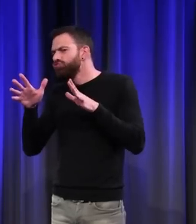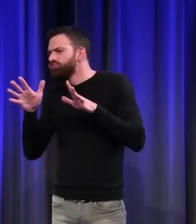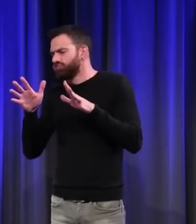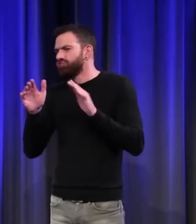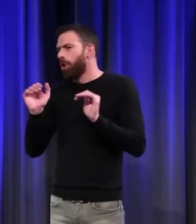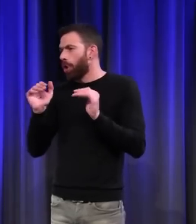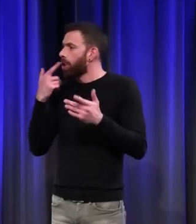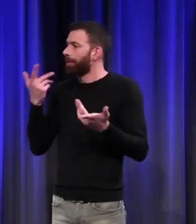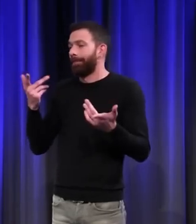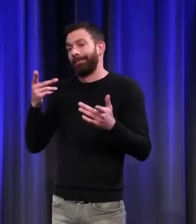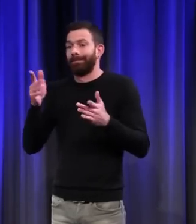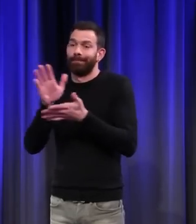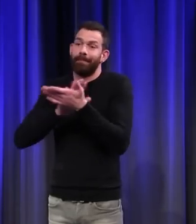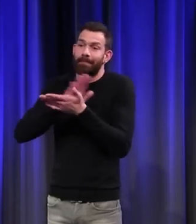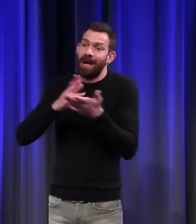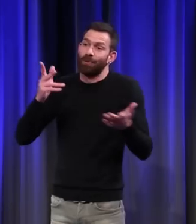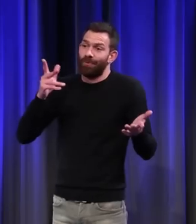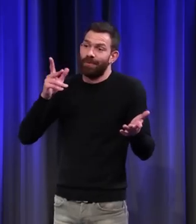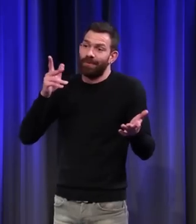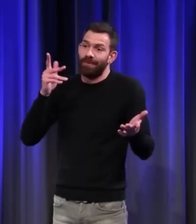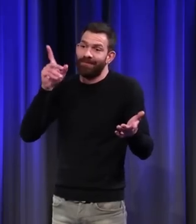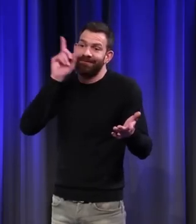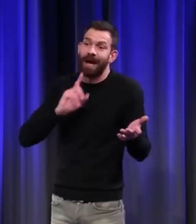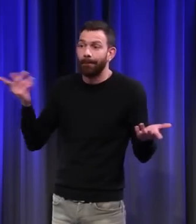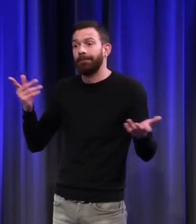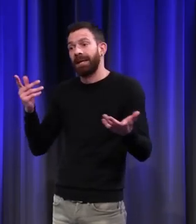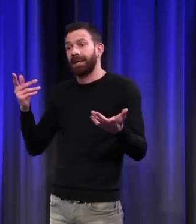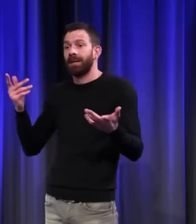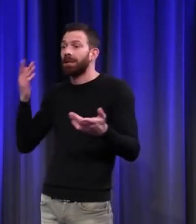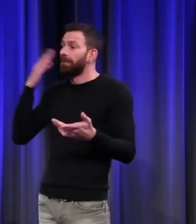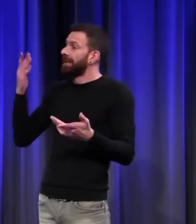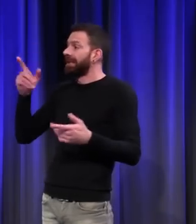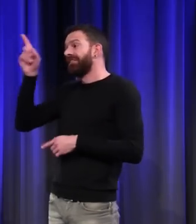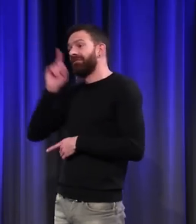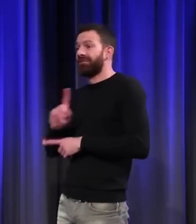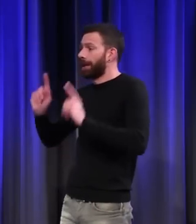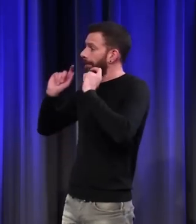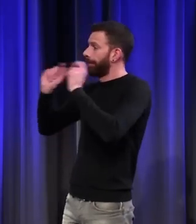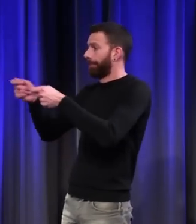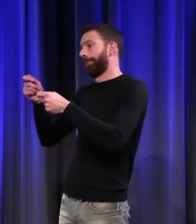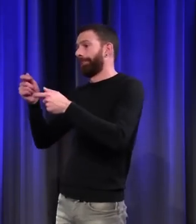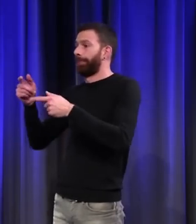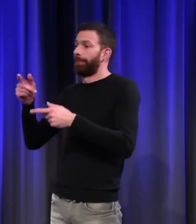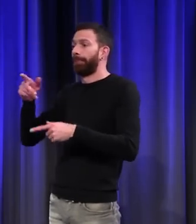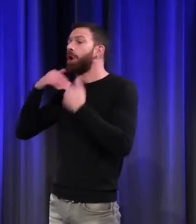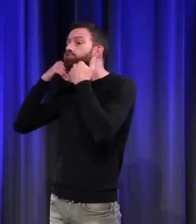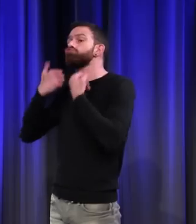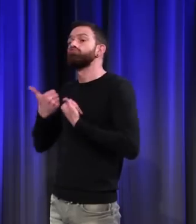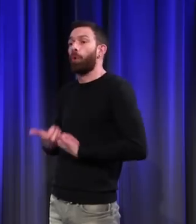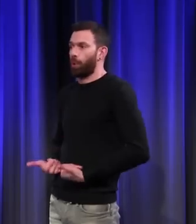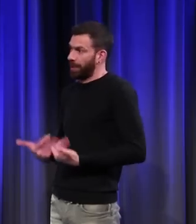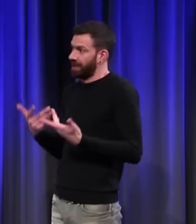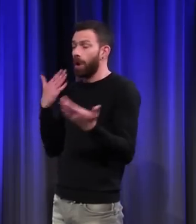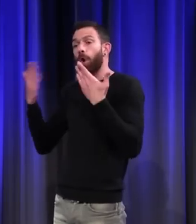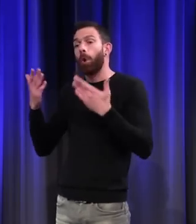me pardonneront, mais si on traite une dame de truie, c'est moins grave que si on la traite de chienne. Et ça,